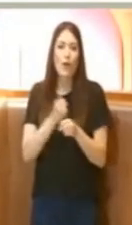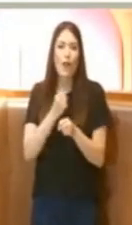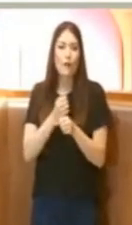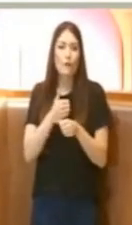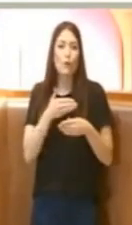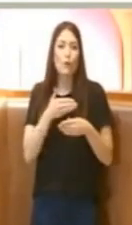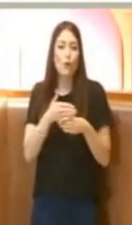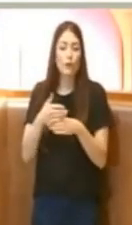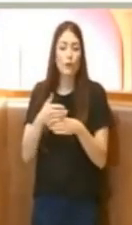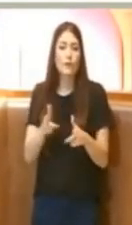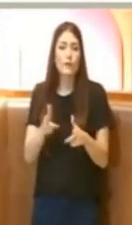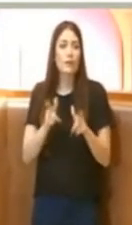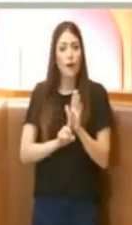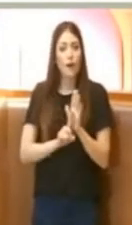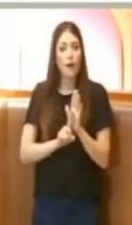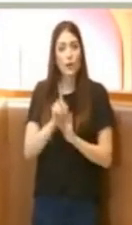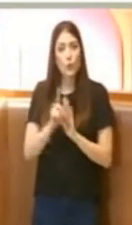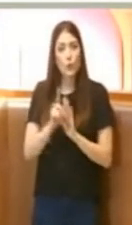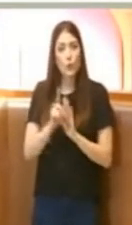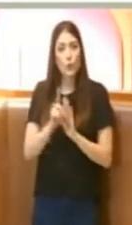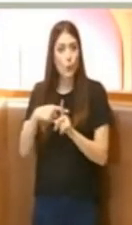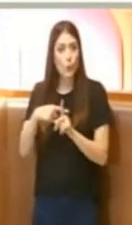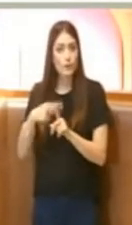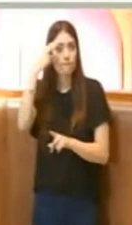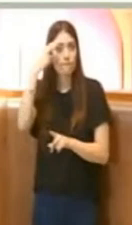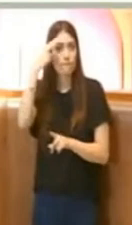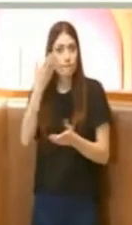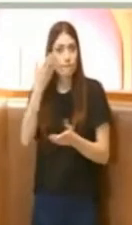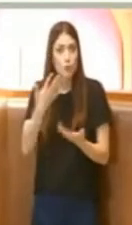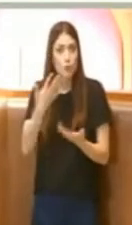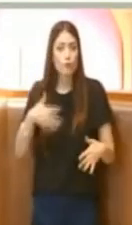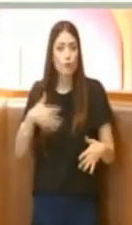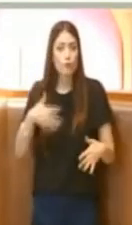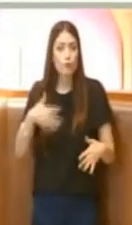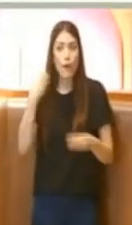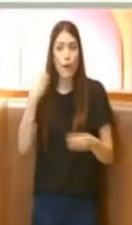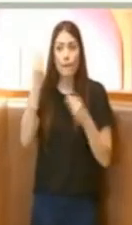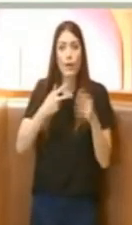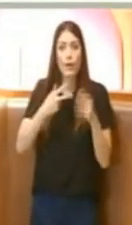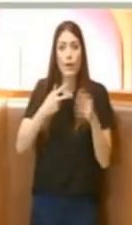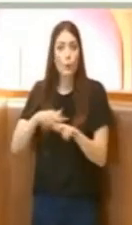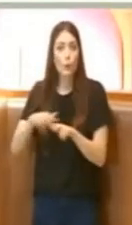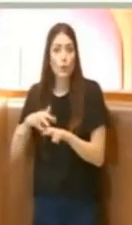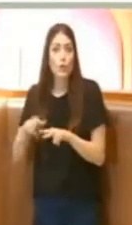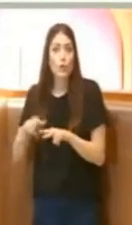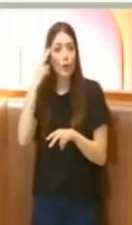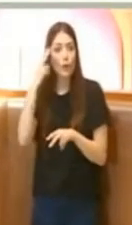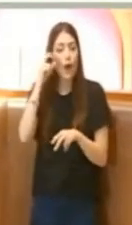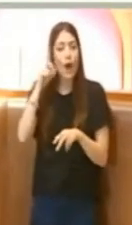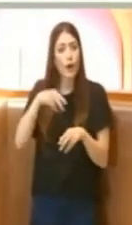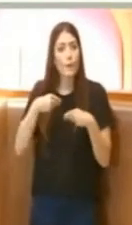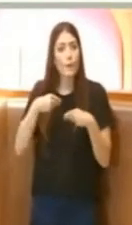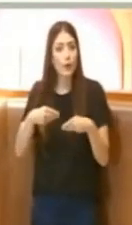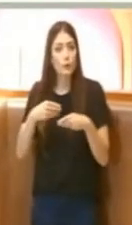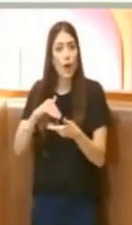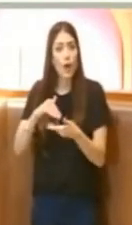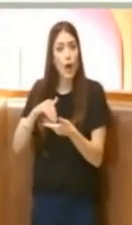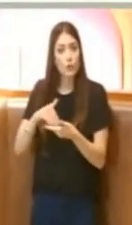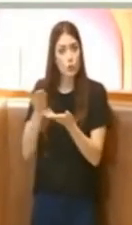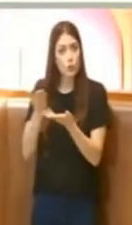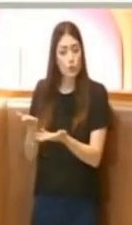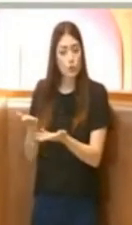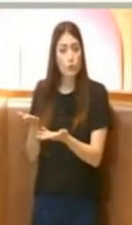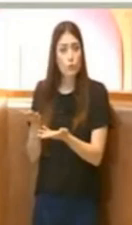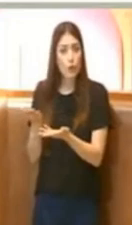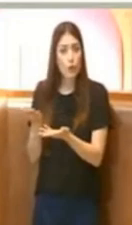risultati positivi, ricordo ecco ho ricordato già i pareri dei municipi, ricordo la partecipazione delle associazioni c'è